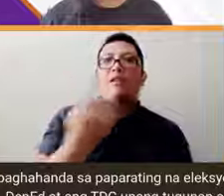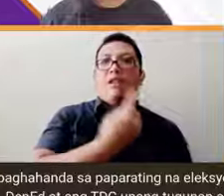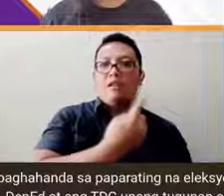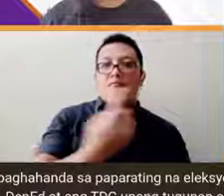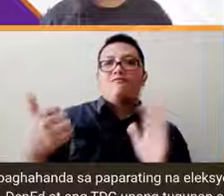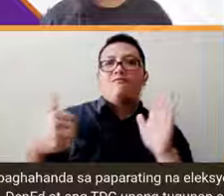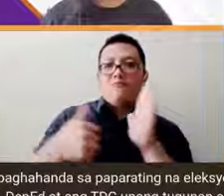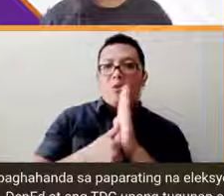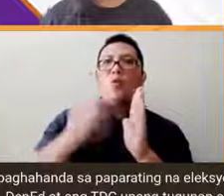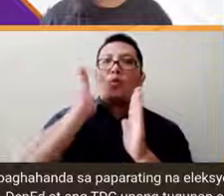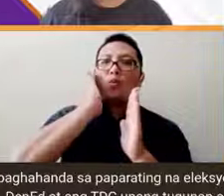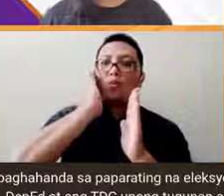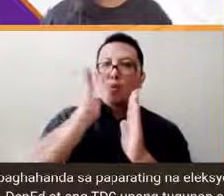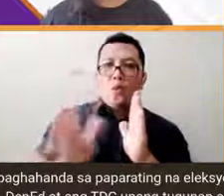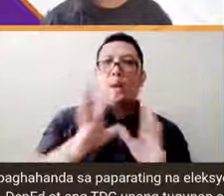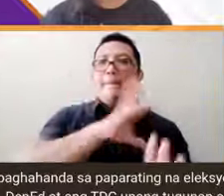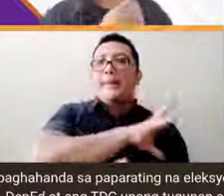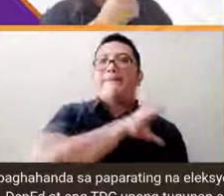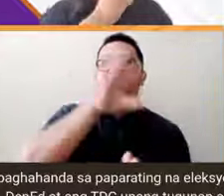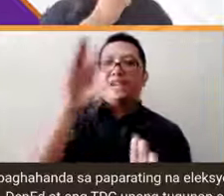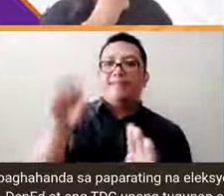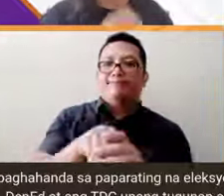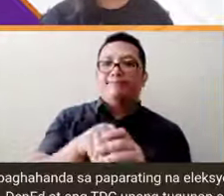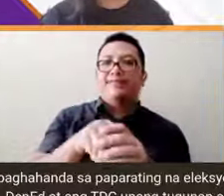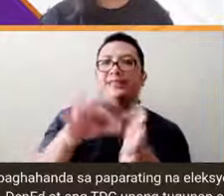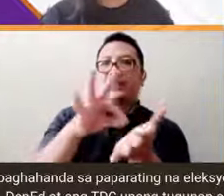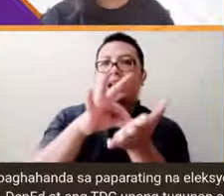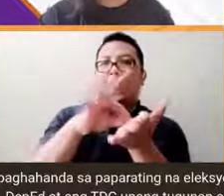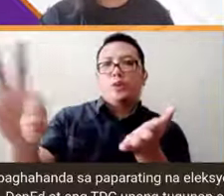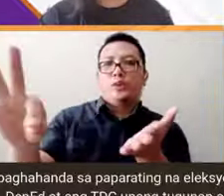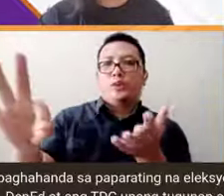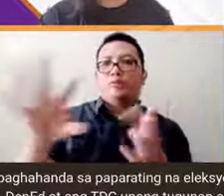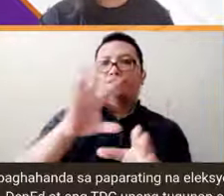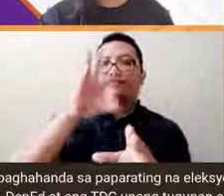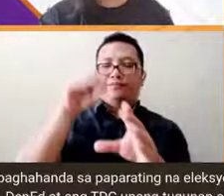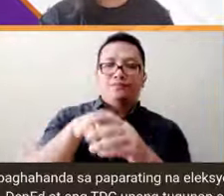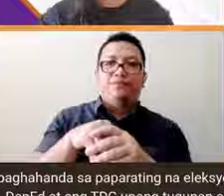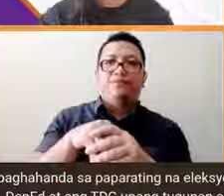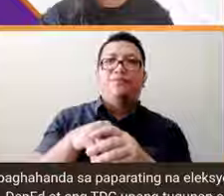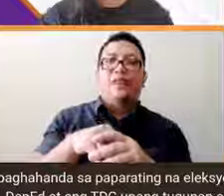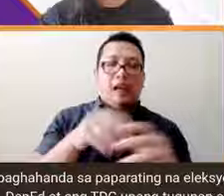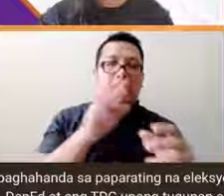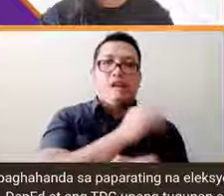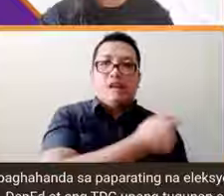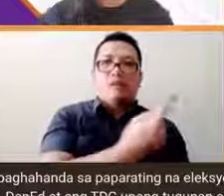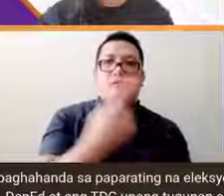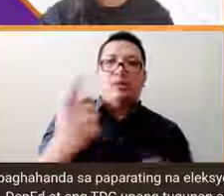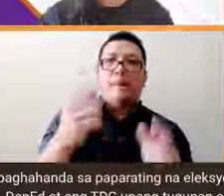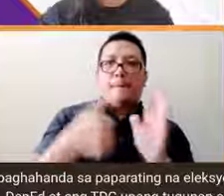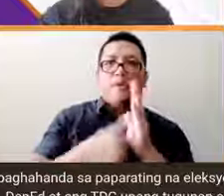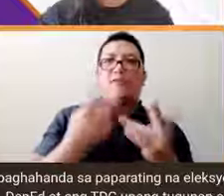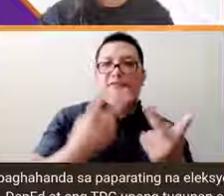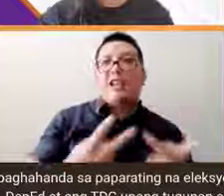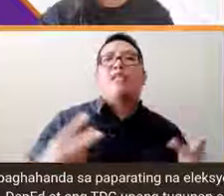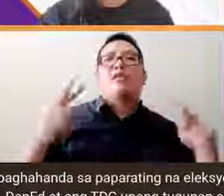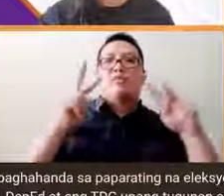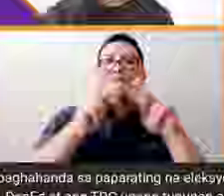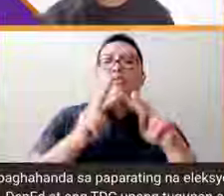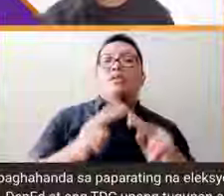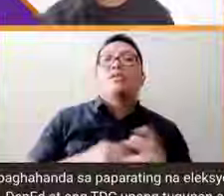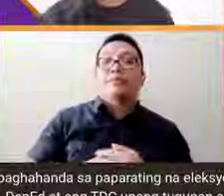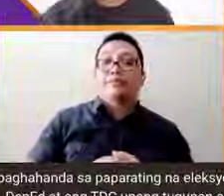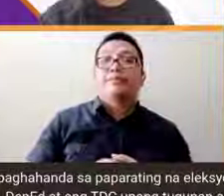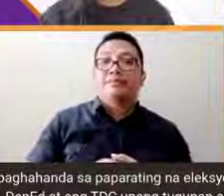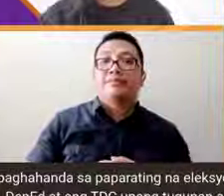counted po so yung yung gayon tama naman si doc kina kailangan na hindi lang ito kasi well of course